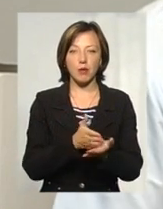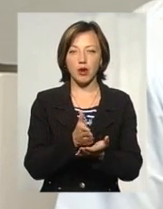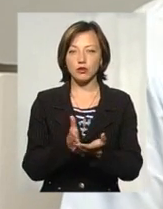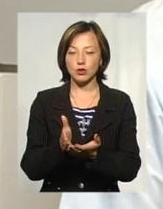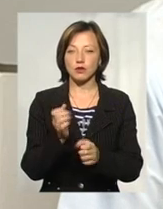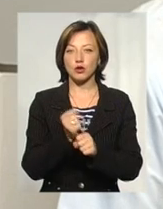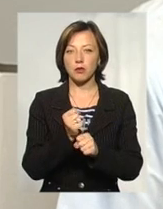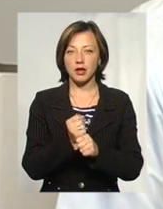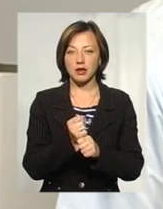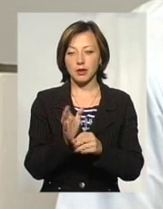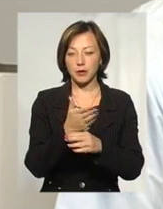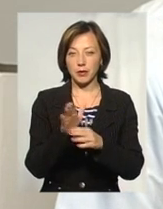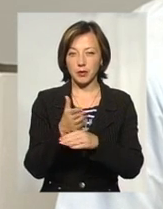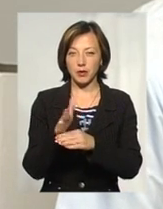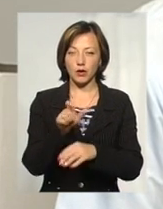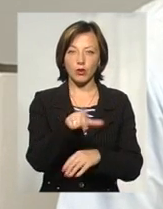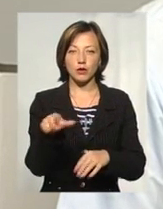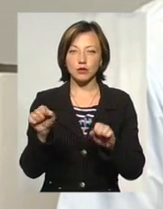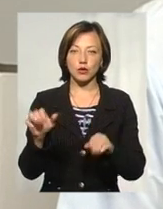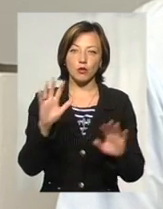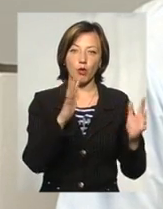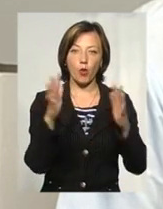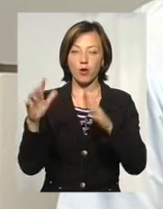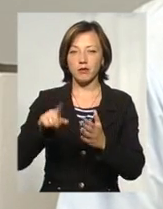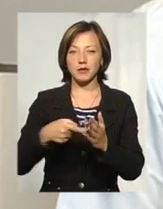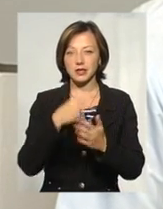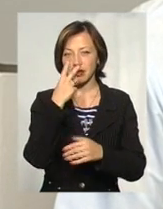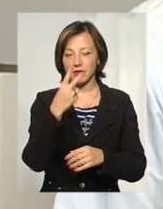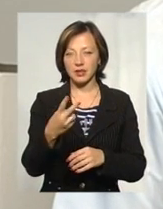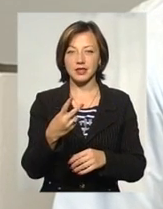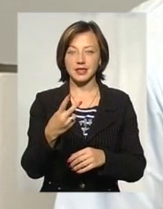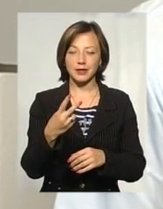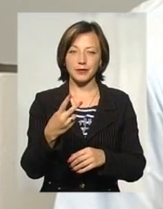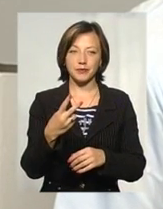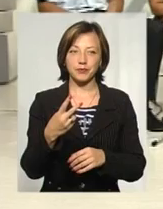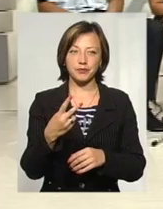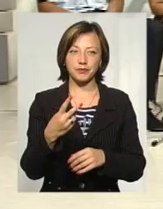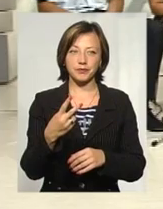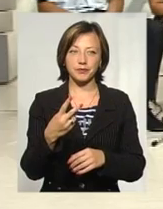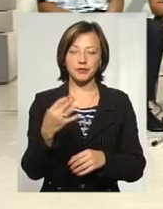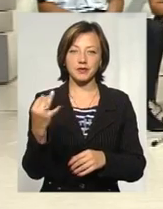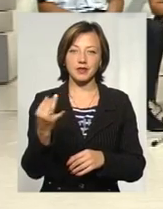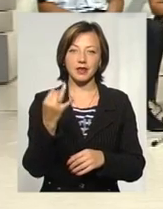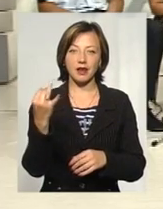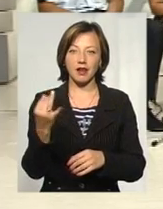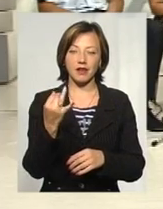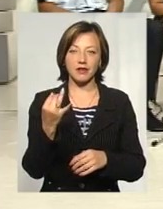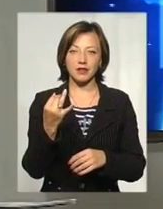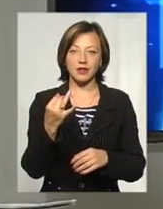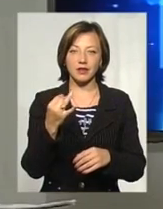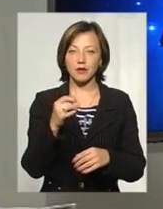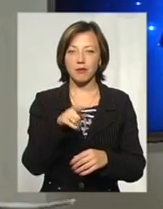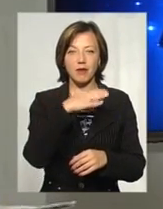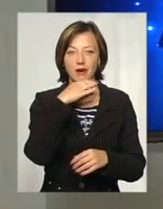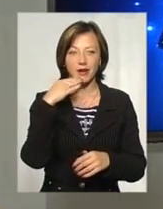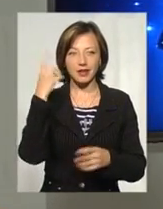зробити фільтр, і люди зможуть прогулюватись містом, дивитися його цікаві якісь... Бачу, багато у